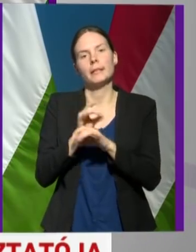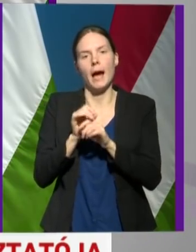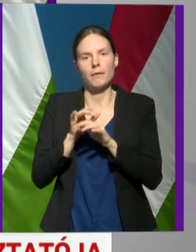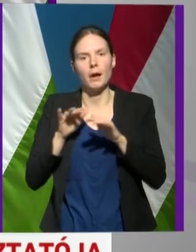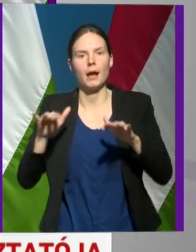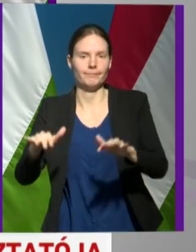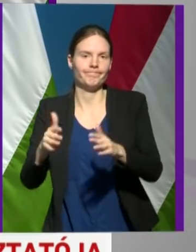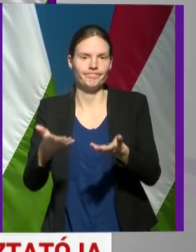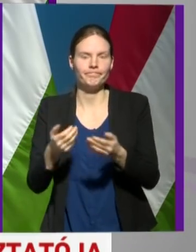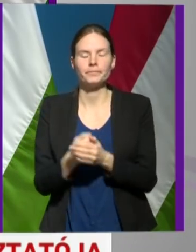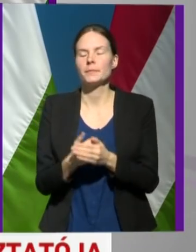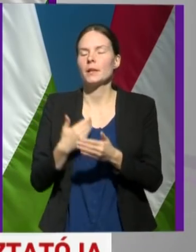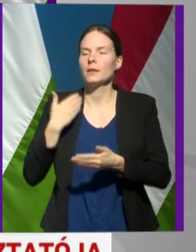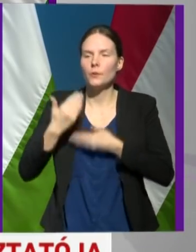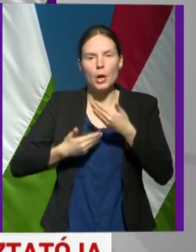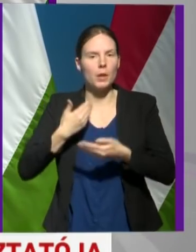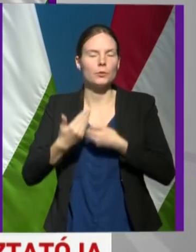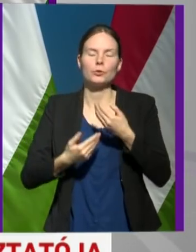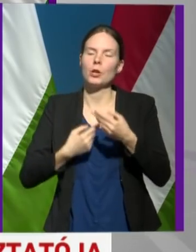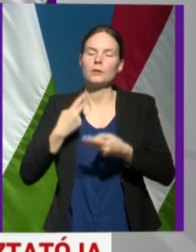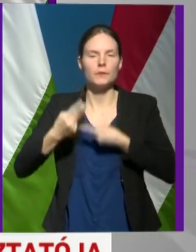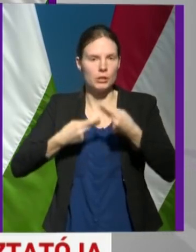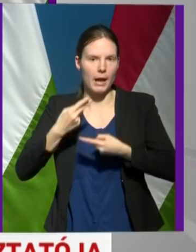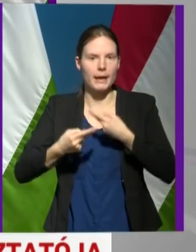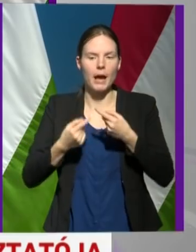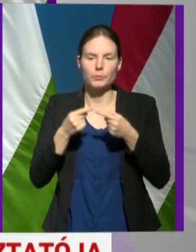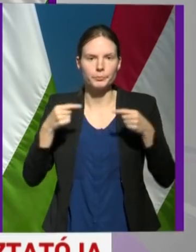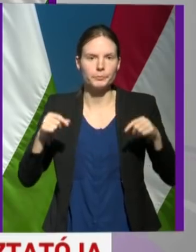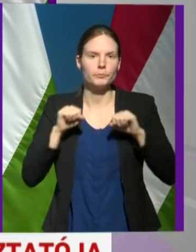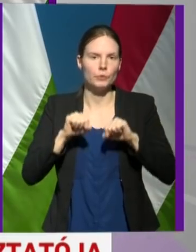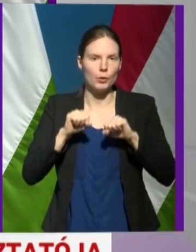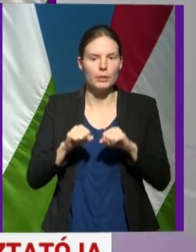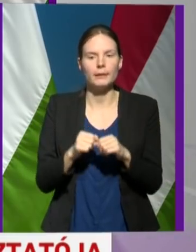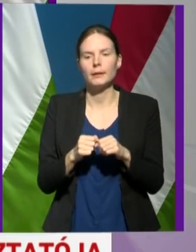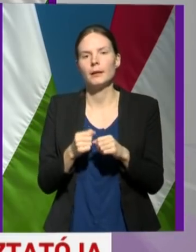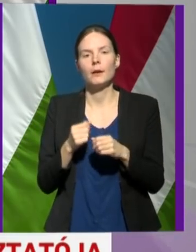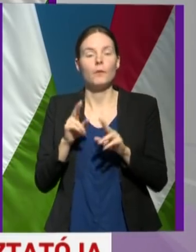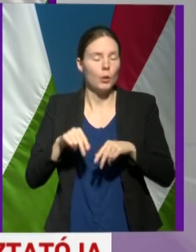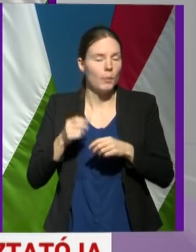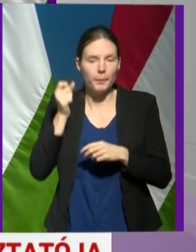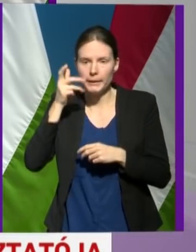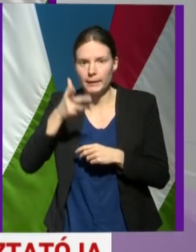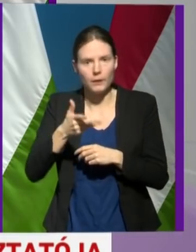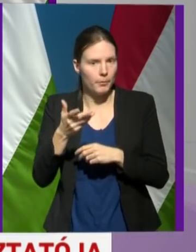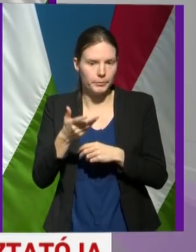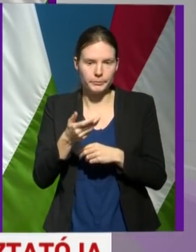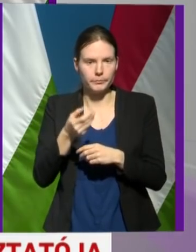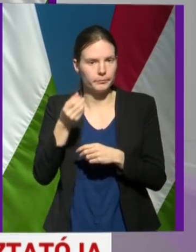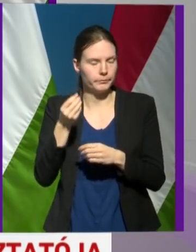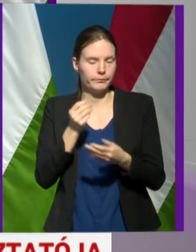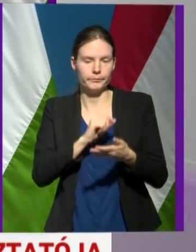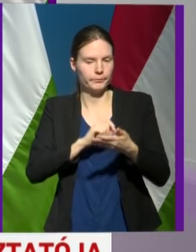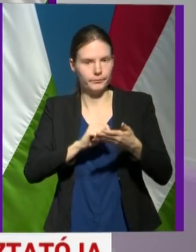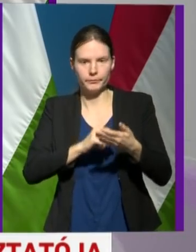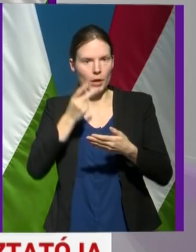Folyamatosan vizsgálják a törzseket. Az ismeretek tényleg napról napra bővülnek, és igazából